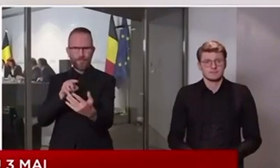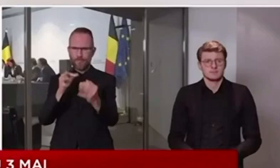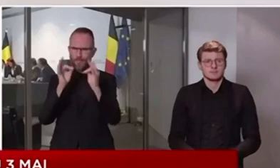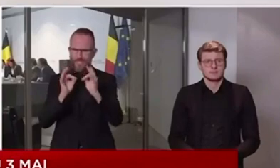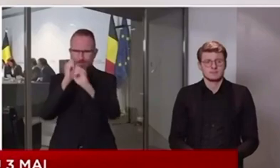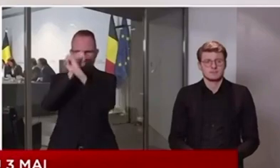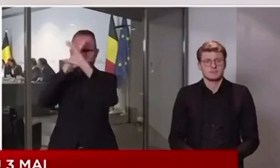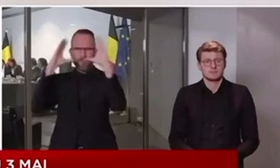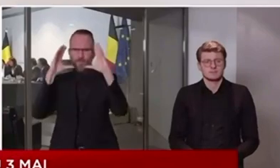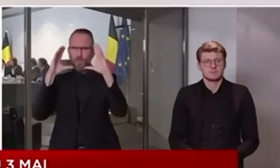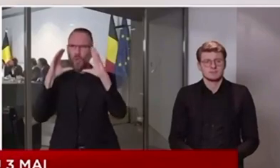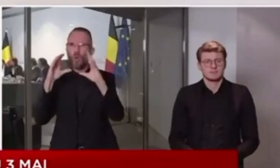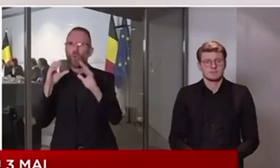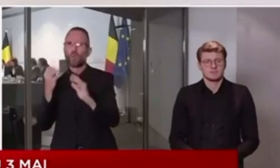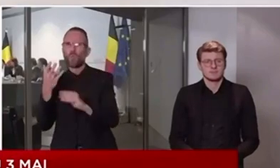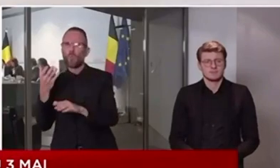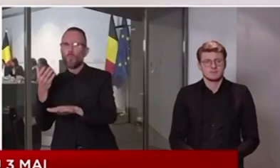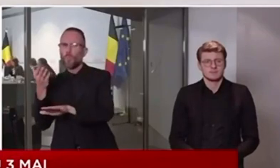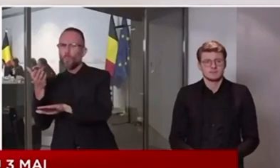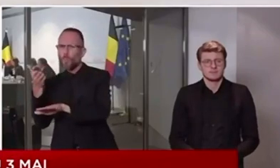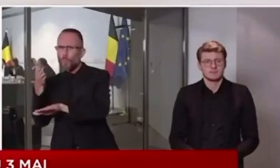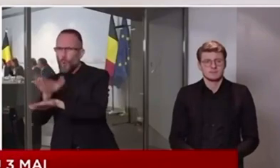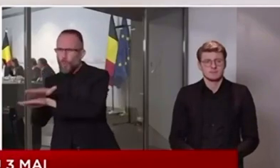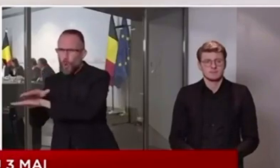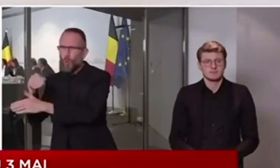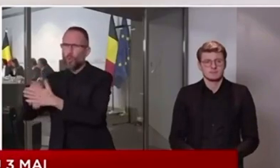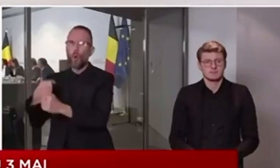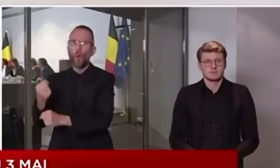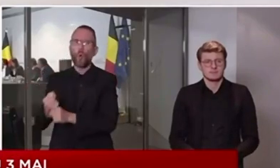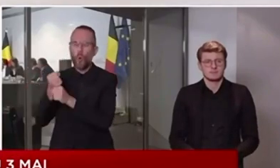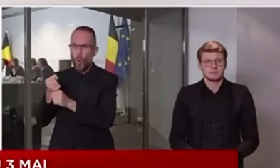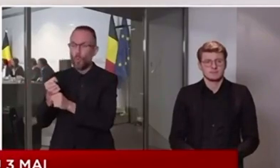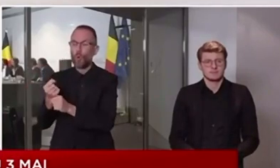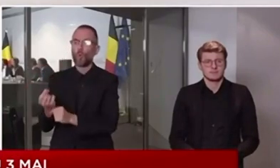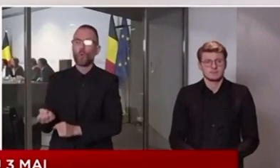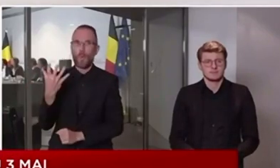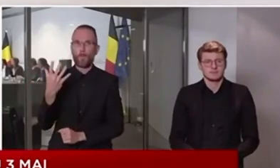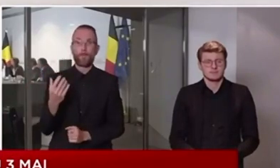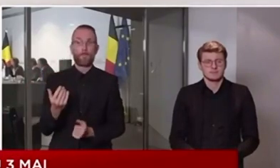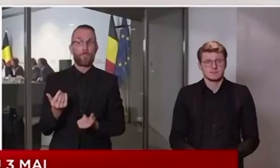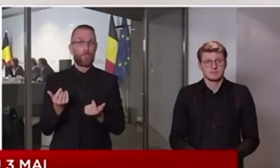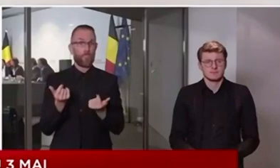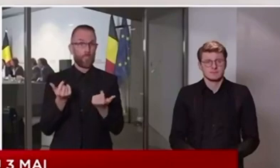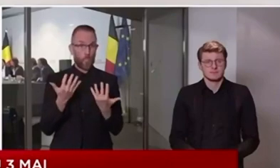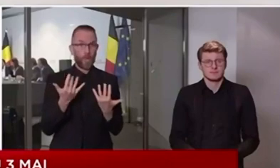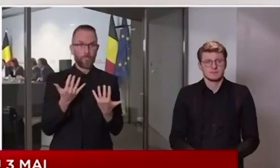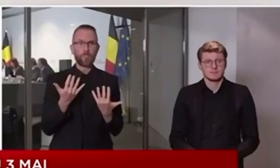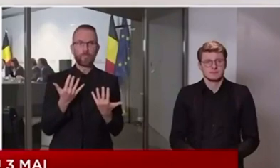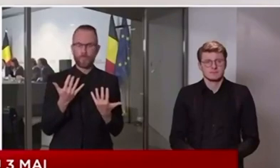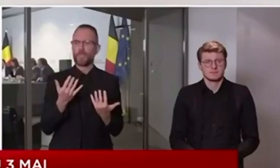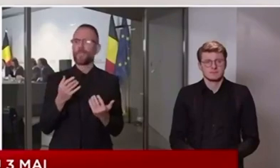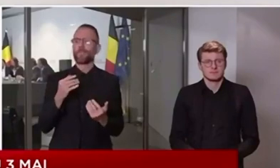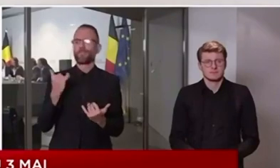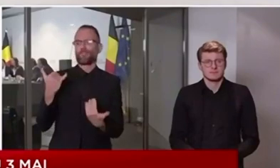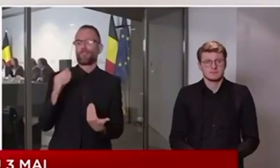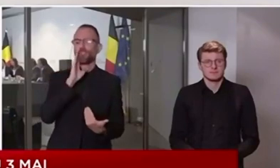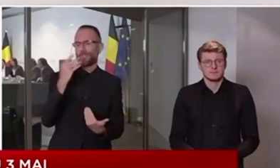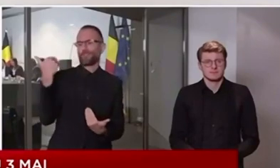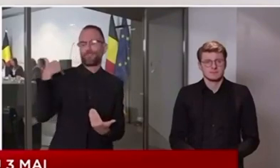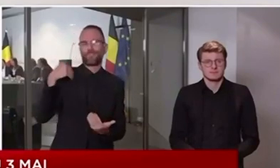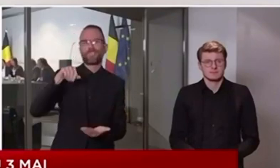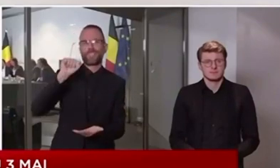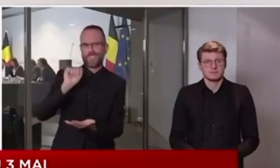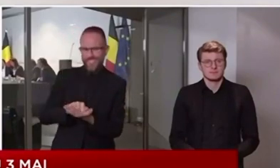Ainsi, si la Belgique a fait le choix de la plus grande transparence dans la communication des décès liés ou peut